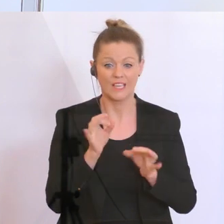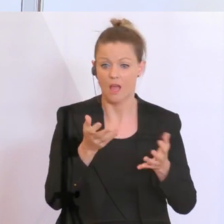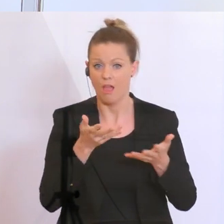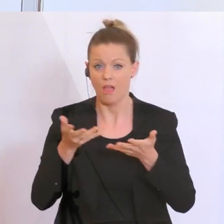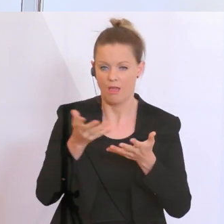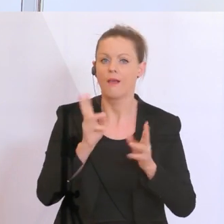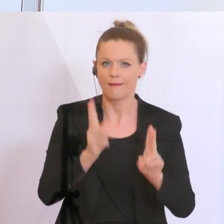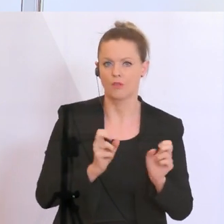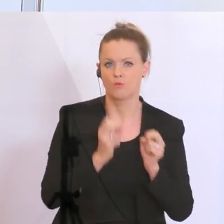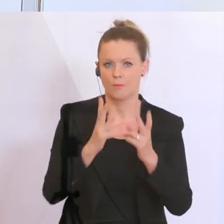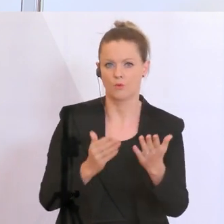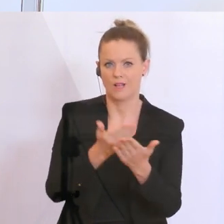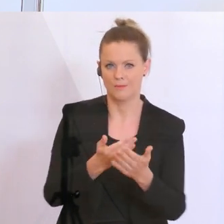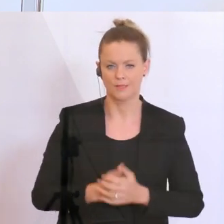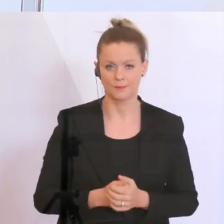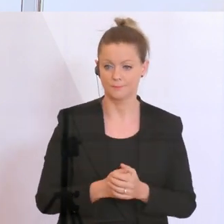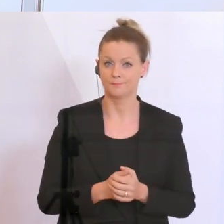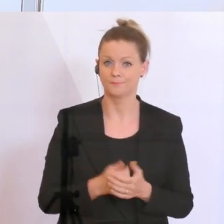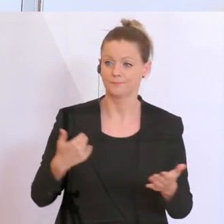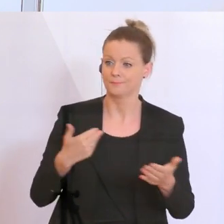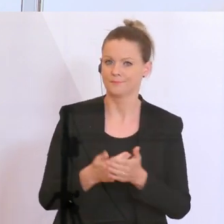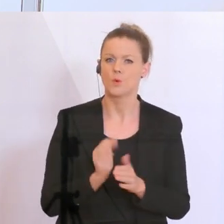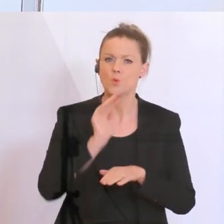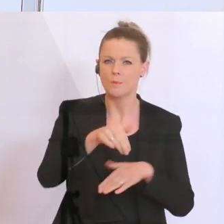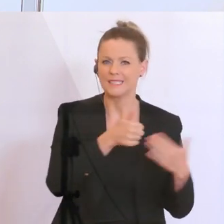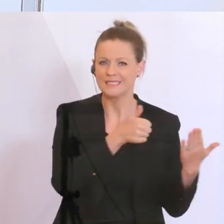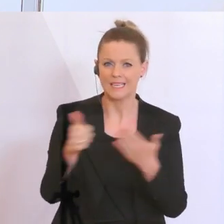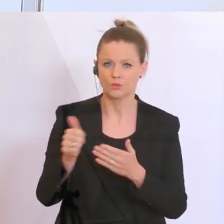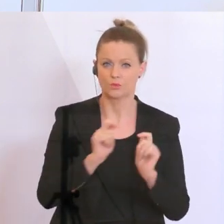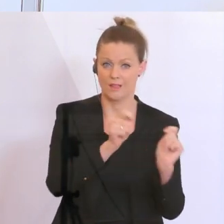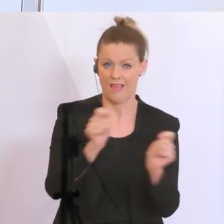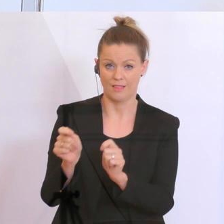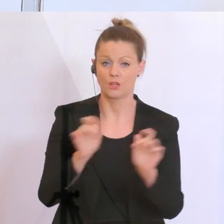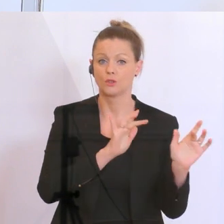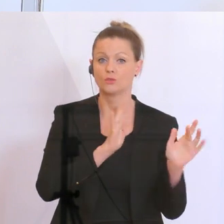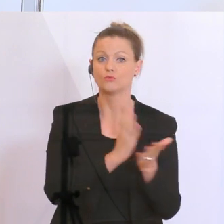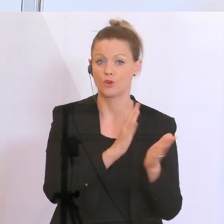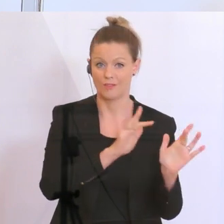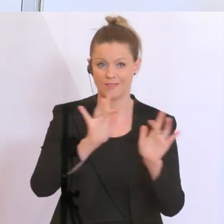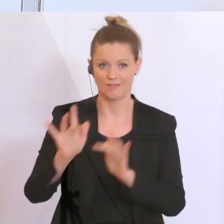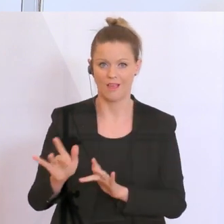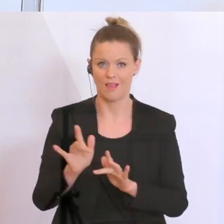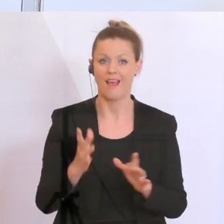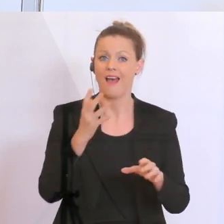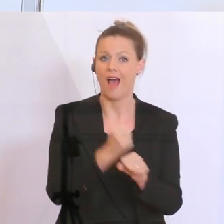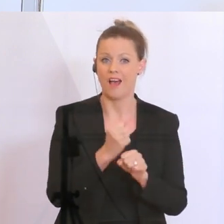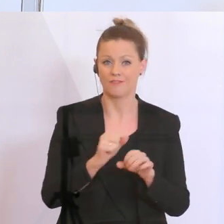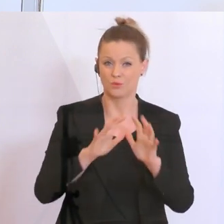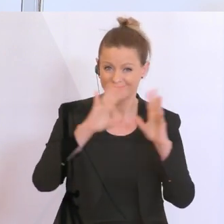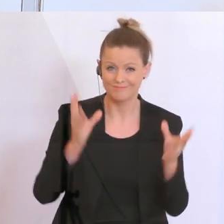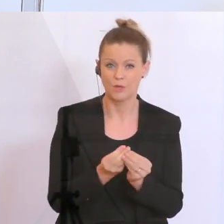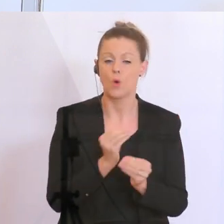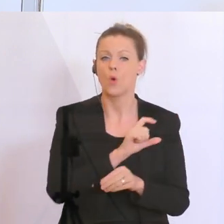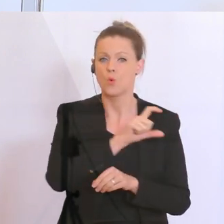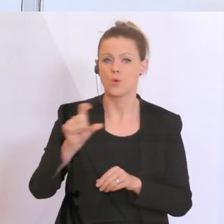Mittlerweile sind hier über 600 Anträge gestellt worden, das ist ein Haftungsvolumen von über 100